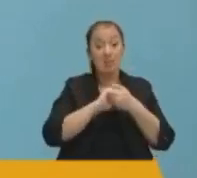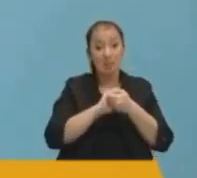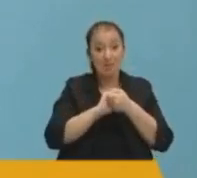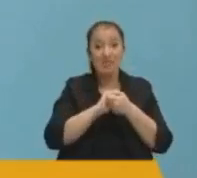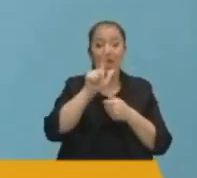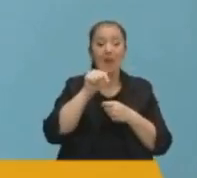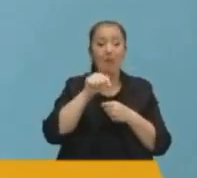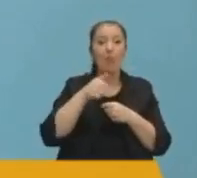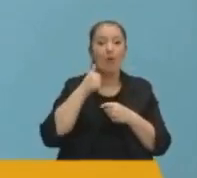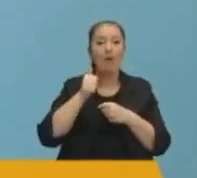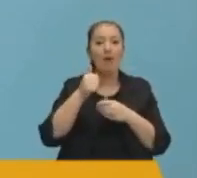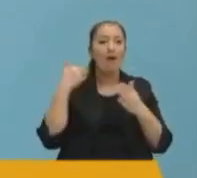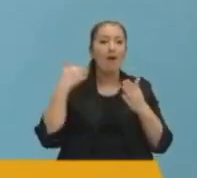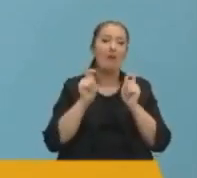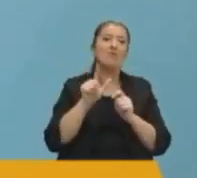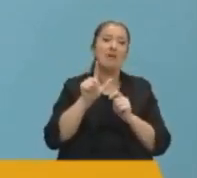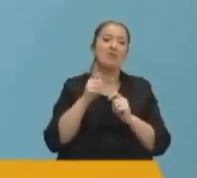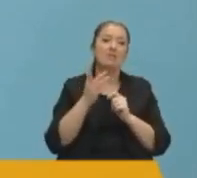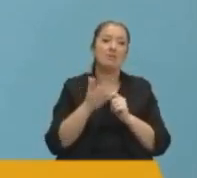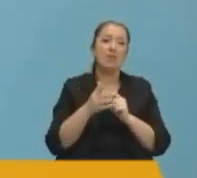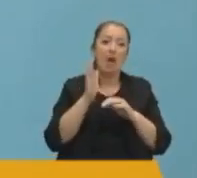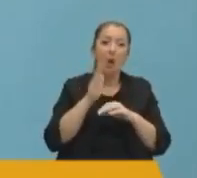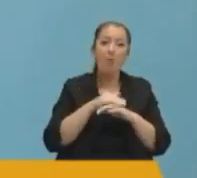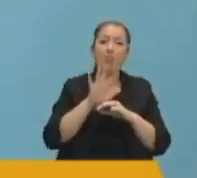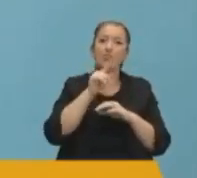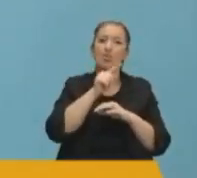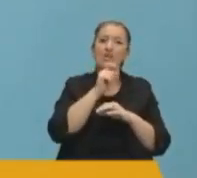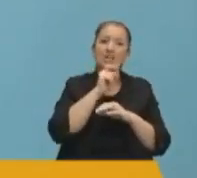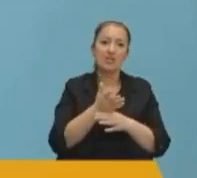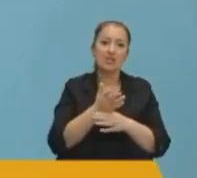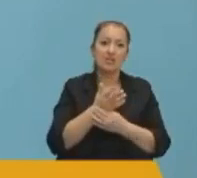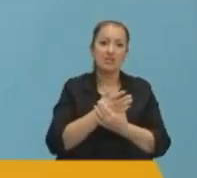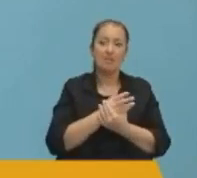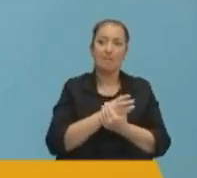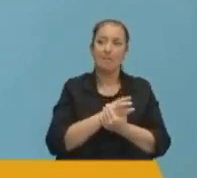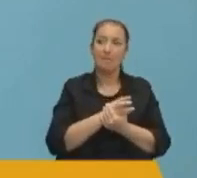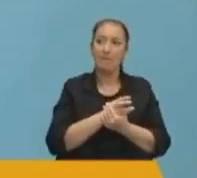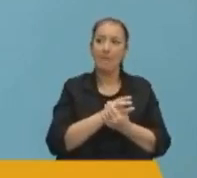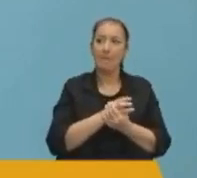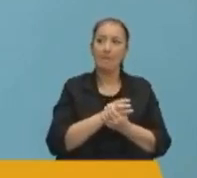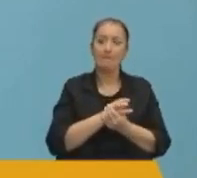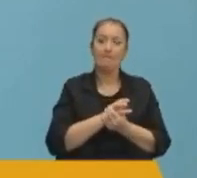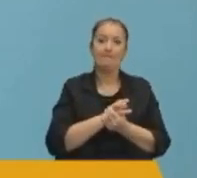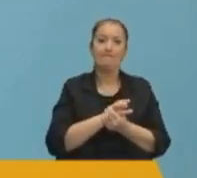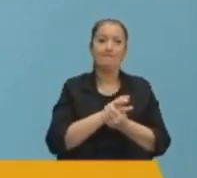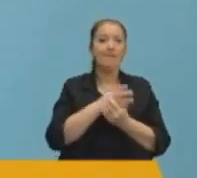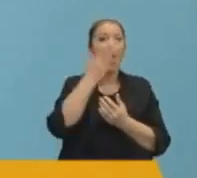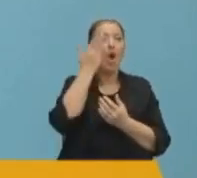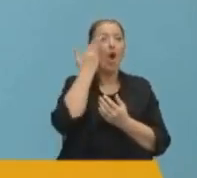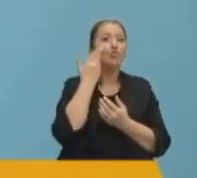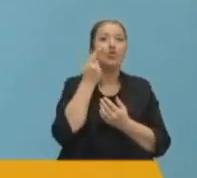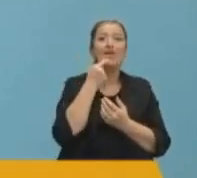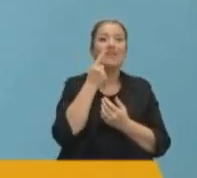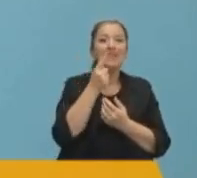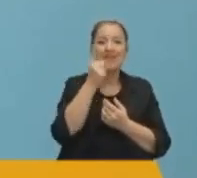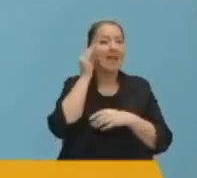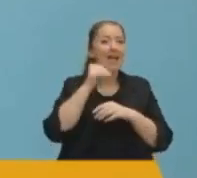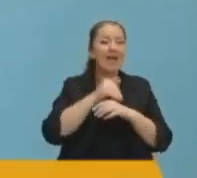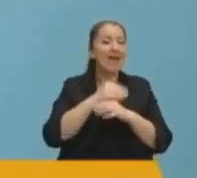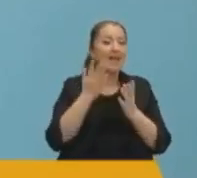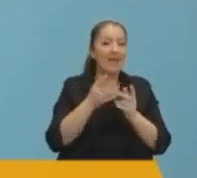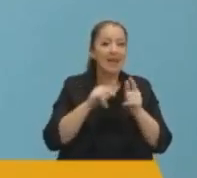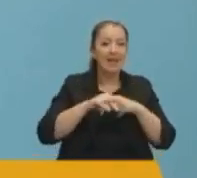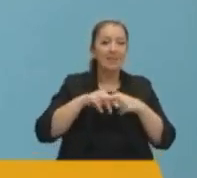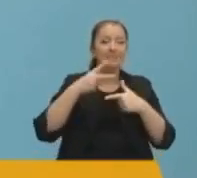yapmalıydınız. Eğer yapmıyorsanız bu yanlışa sizler de ortaksınız. Hoşgörü denildiğinde akla ilk gelen isimlerden Hazreti Mevlana'nın